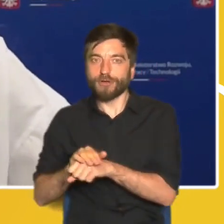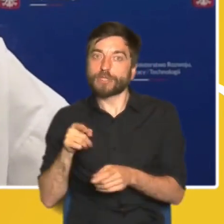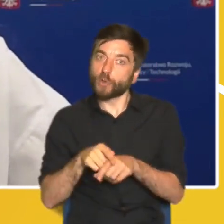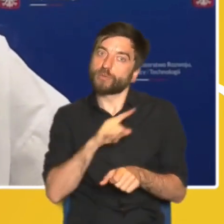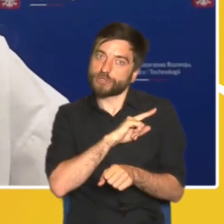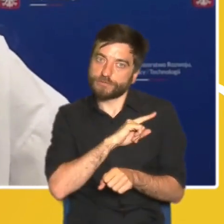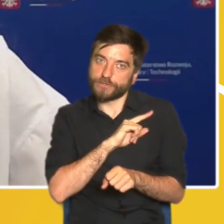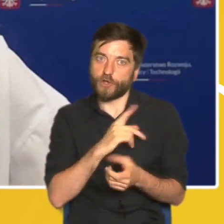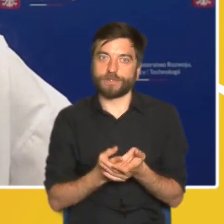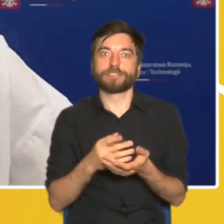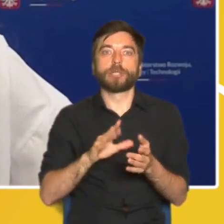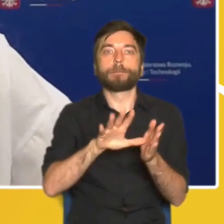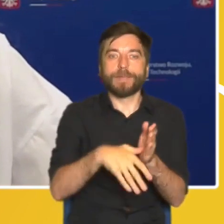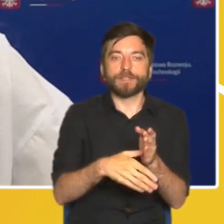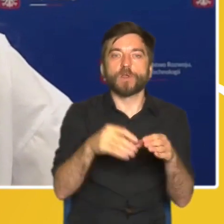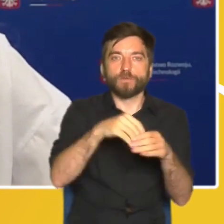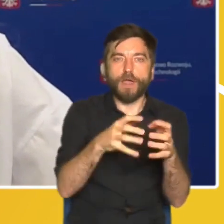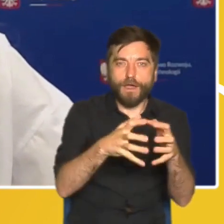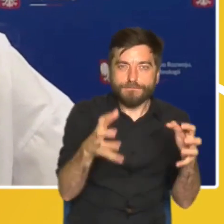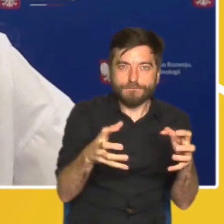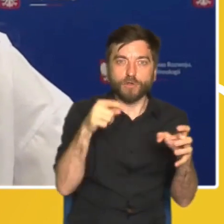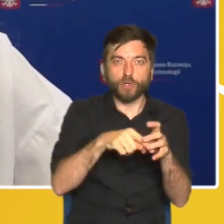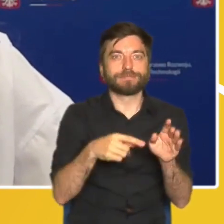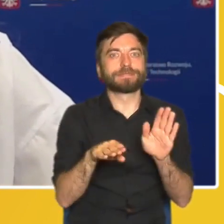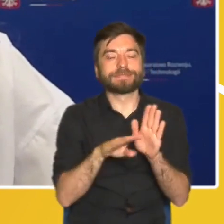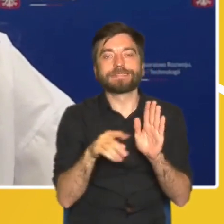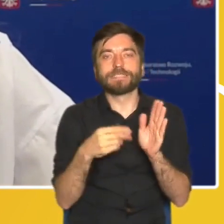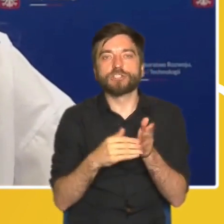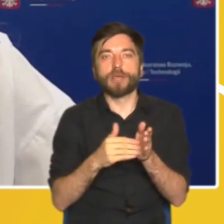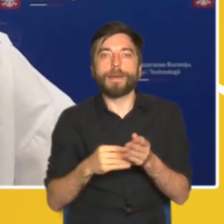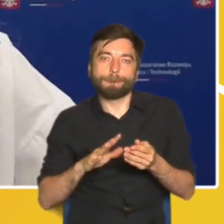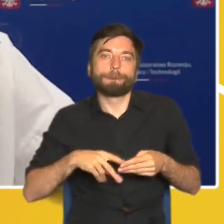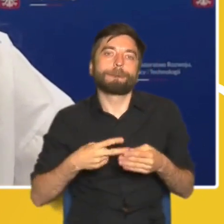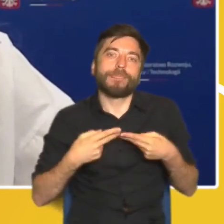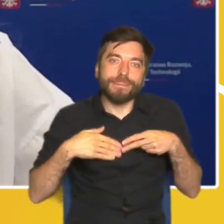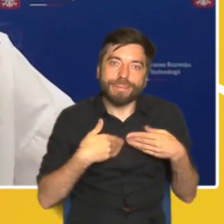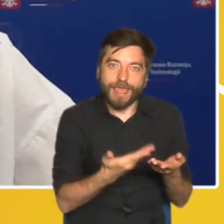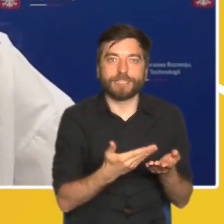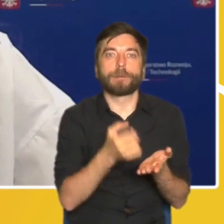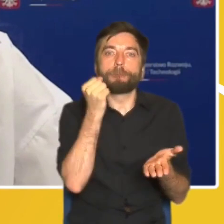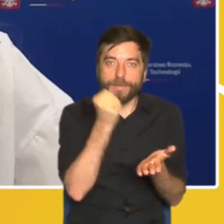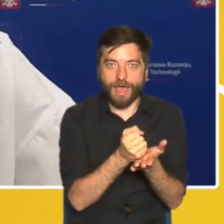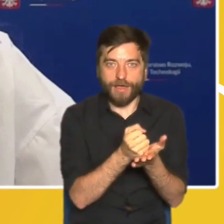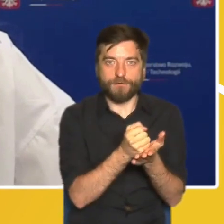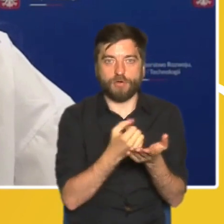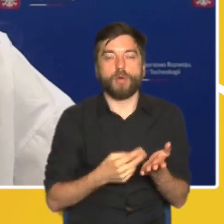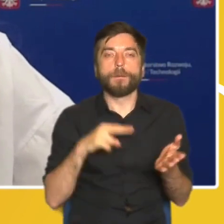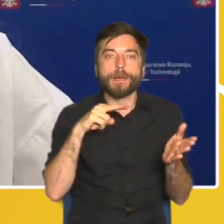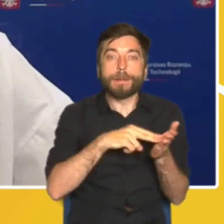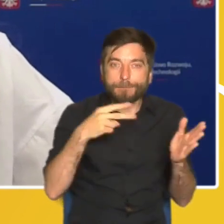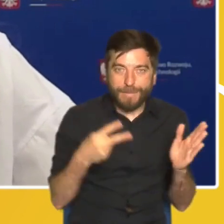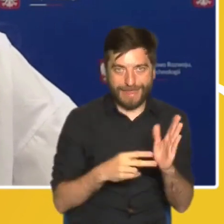zurbanizowania. Należną im rangę mają uzyskać również plany